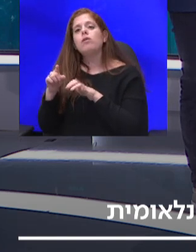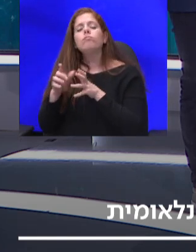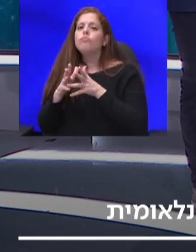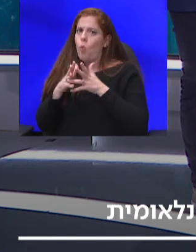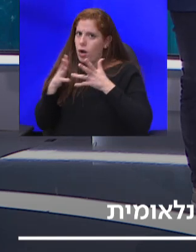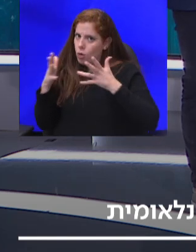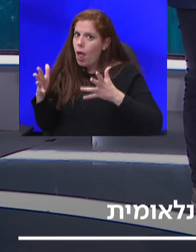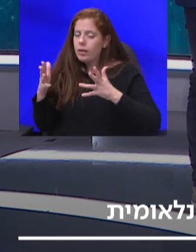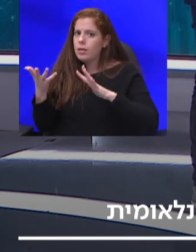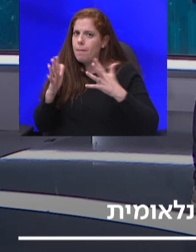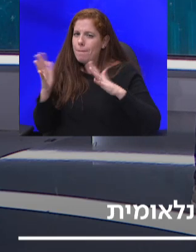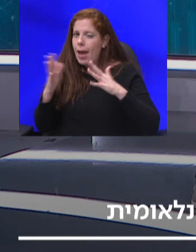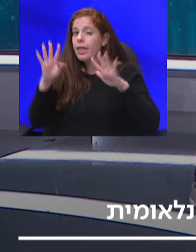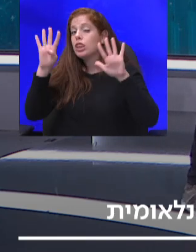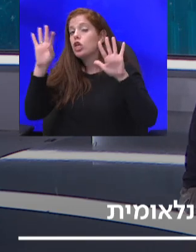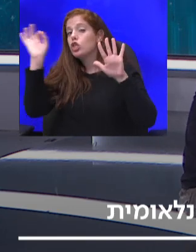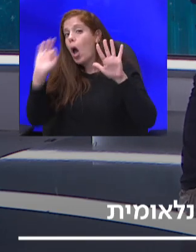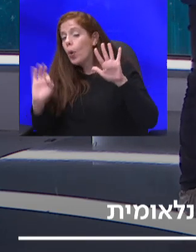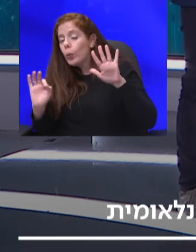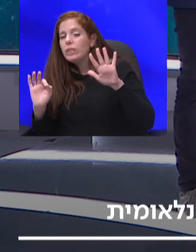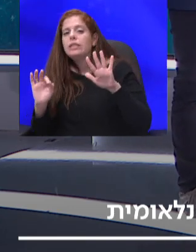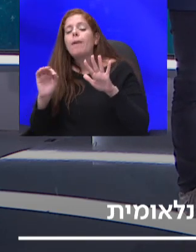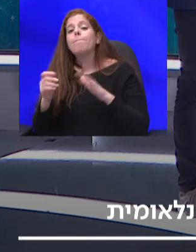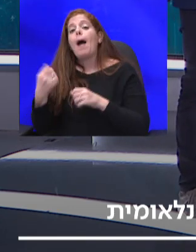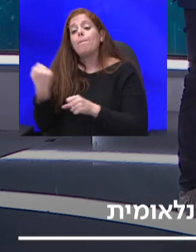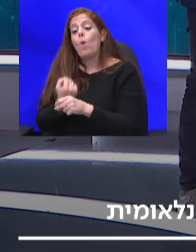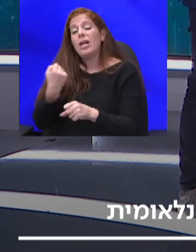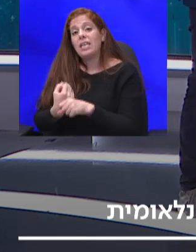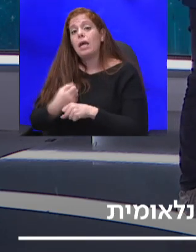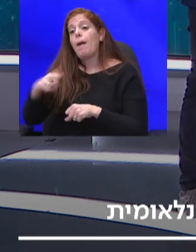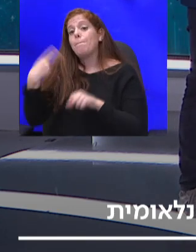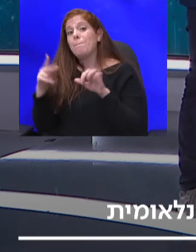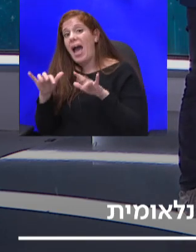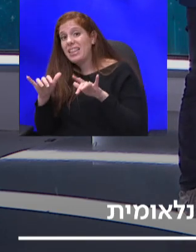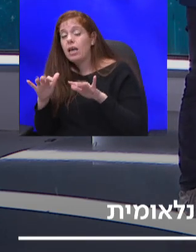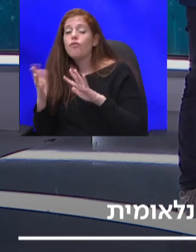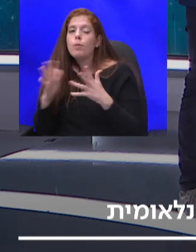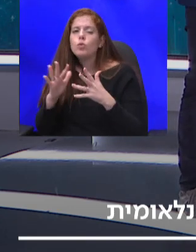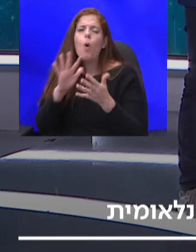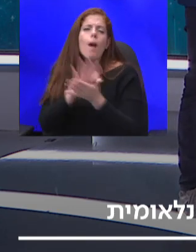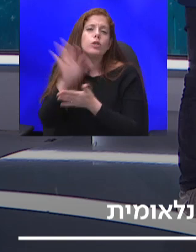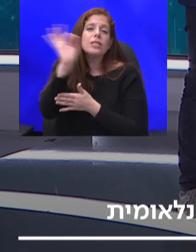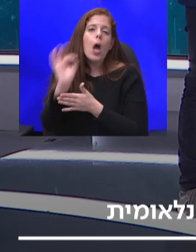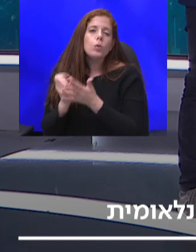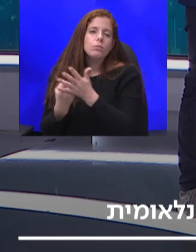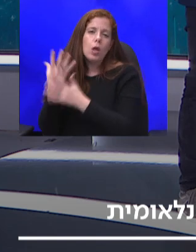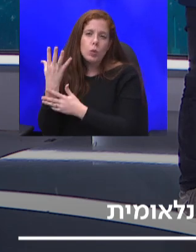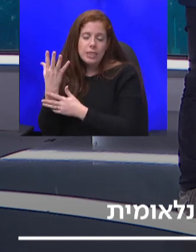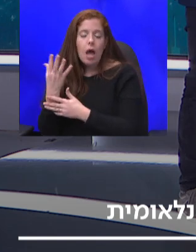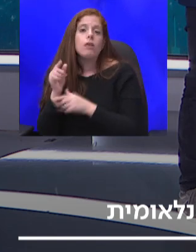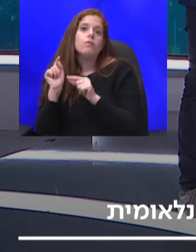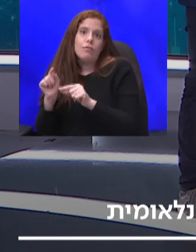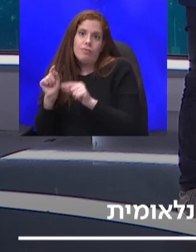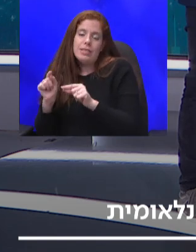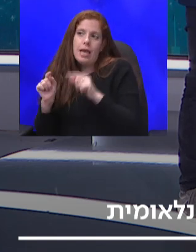אחוז מהמועסקים הם בהייטק, ומשהו כמו חמישה עשרה אחוז מהתוצאה, וזה ענף